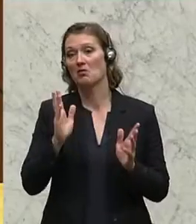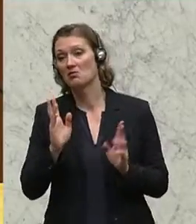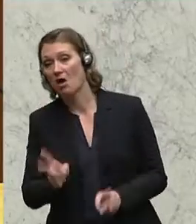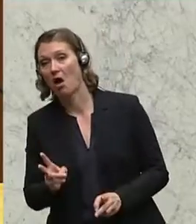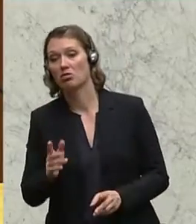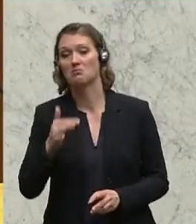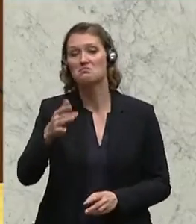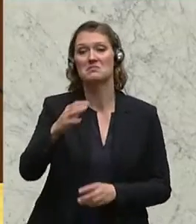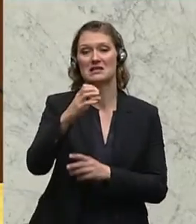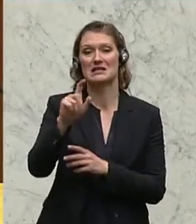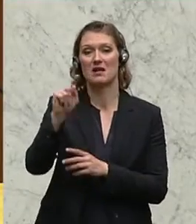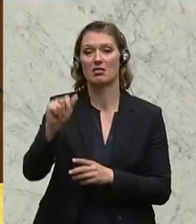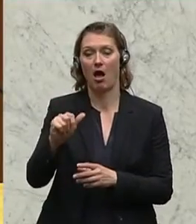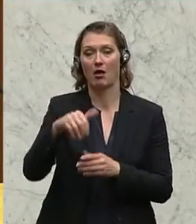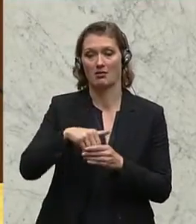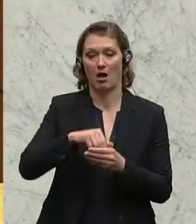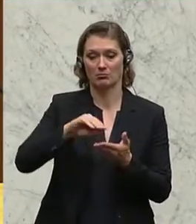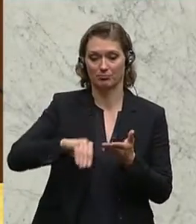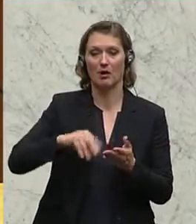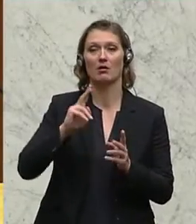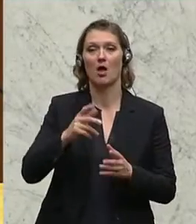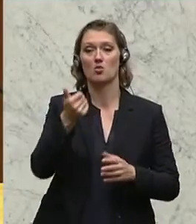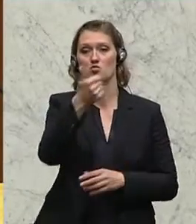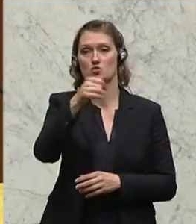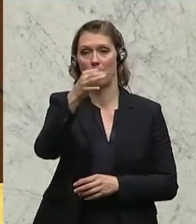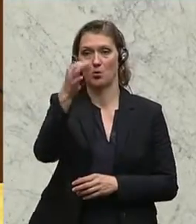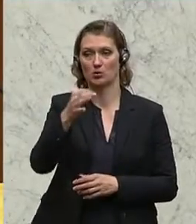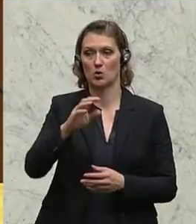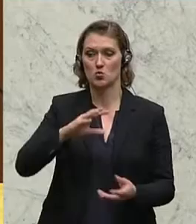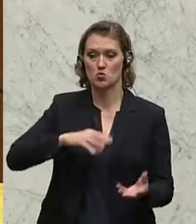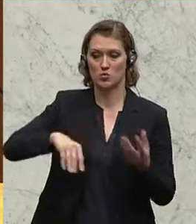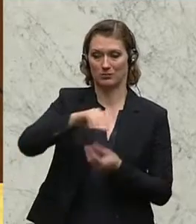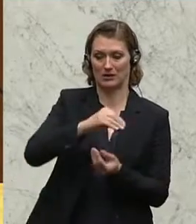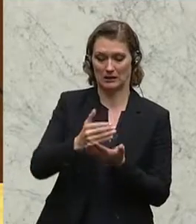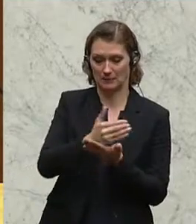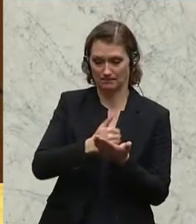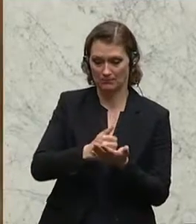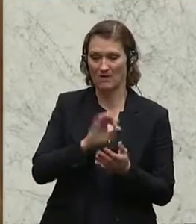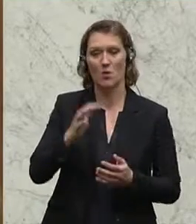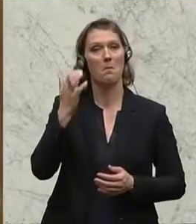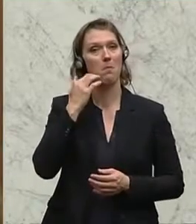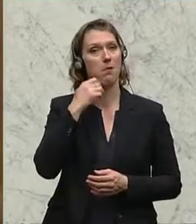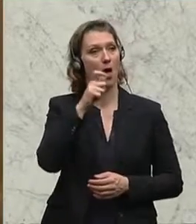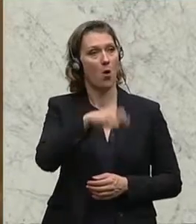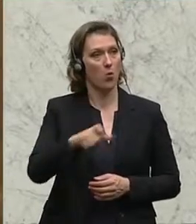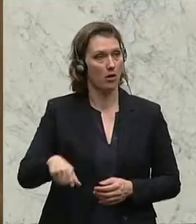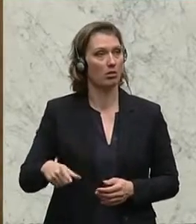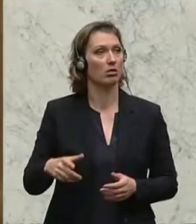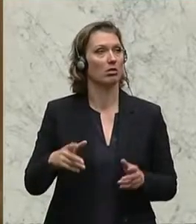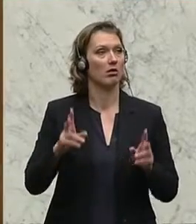werden, im CETA werden wir von 100 Prozent unseren Umsatz für die Bäuerinnen und Bauern